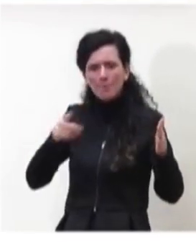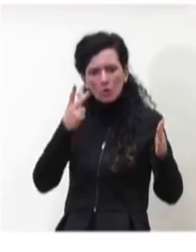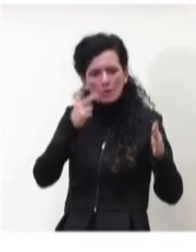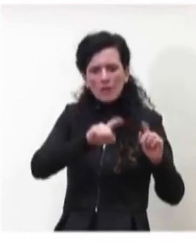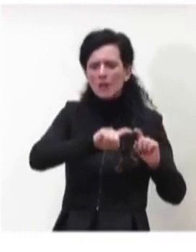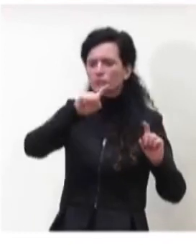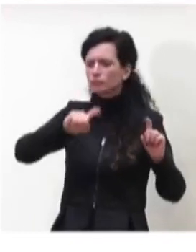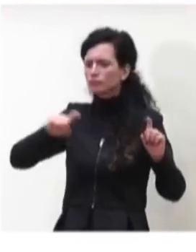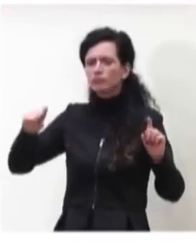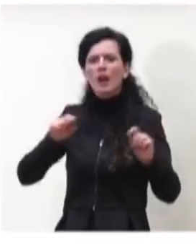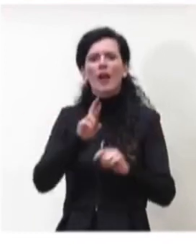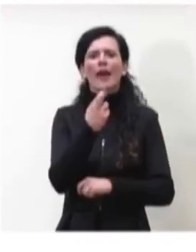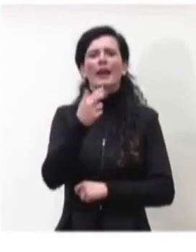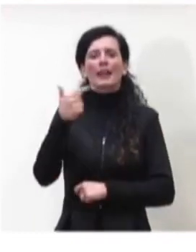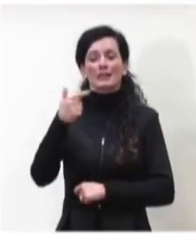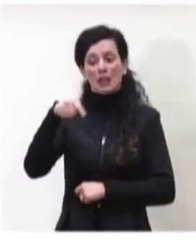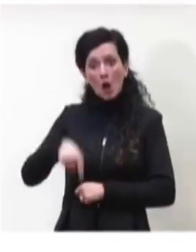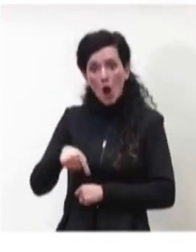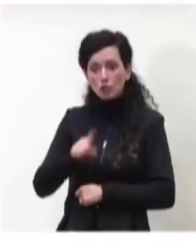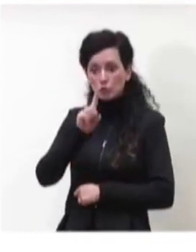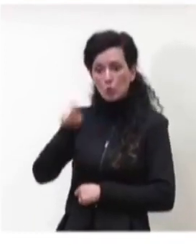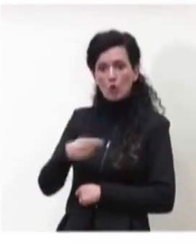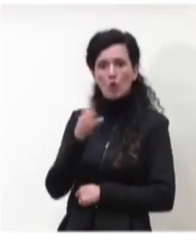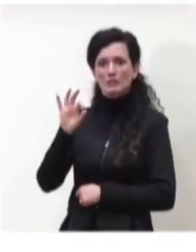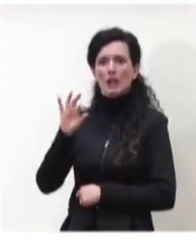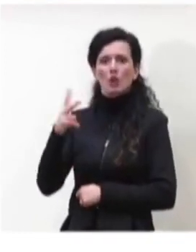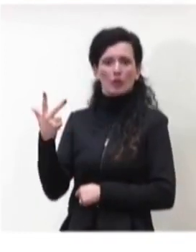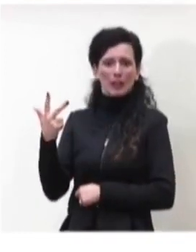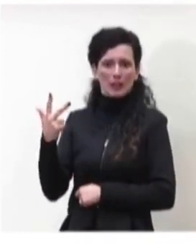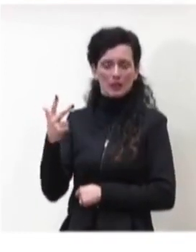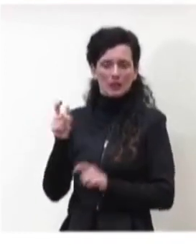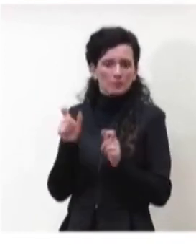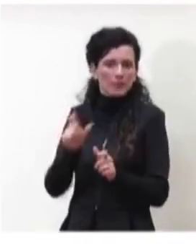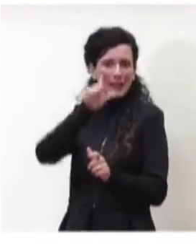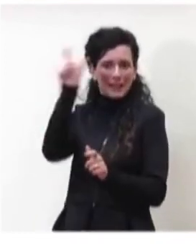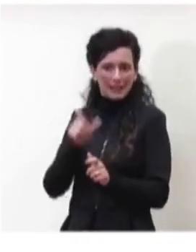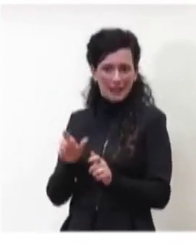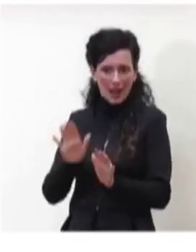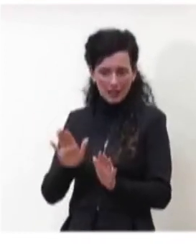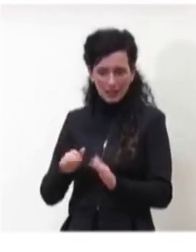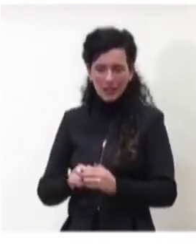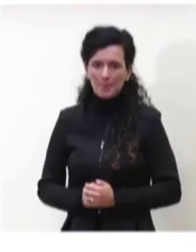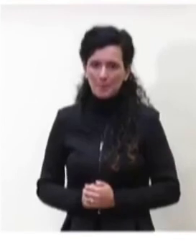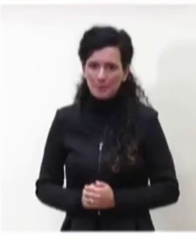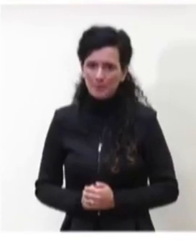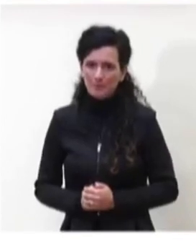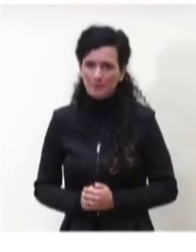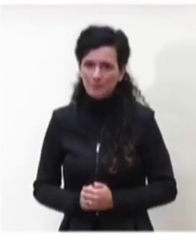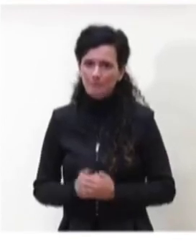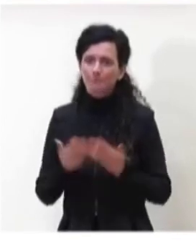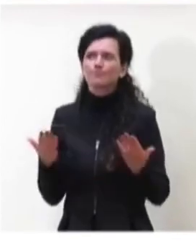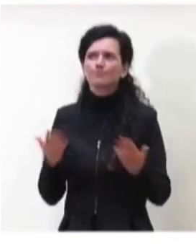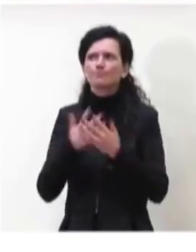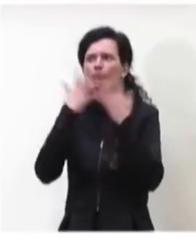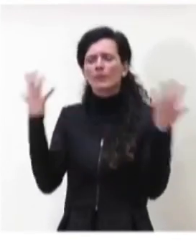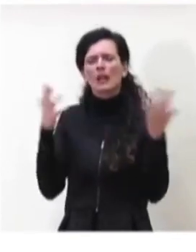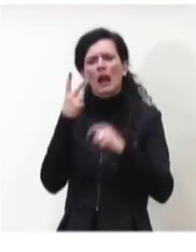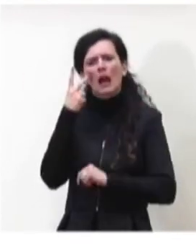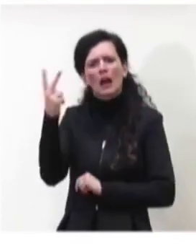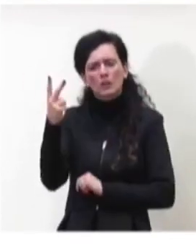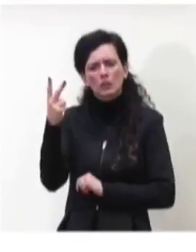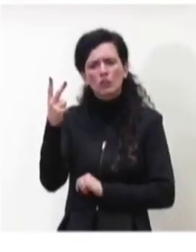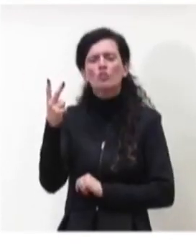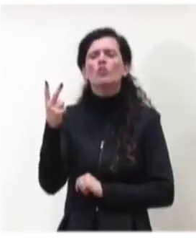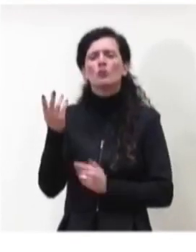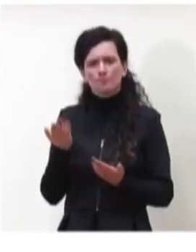che oggi è 1,03 a livello italiano e come vedete sostanzialmente viene in